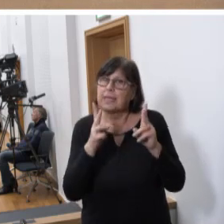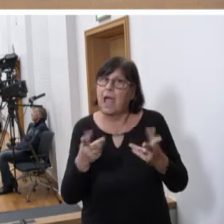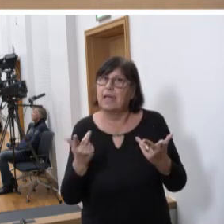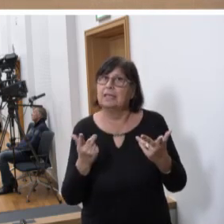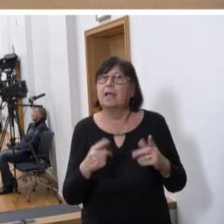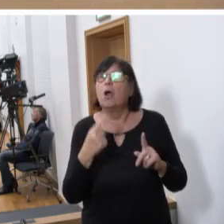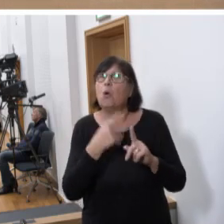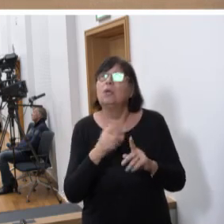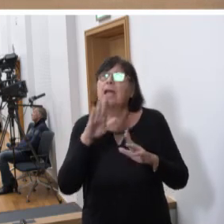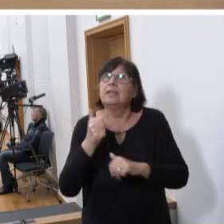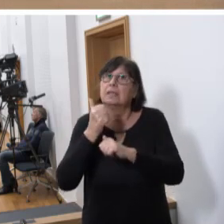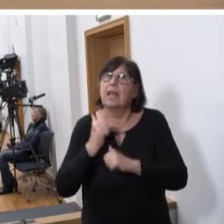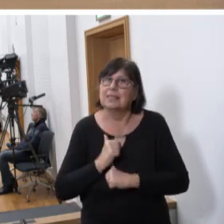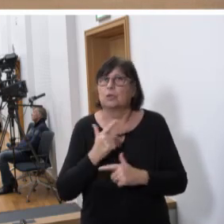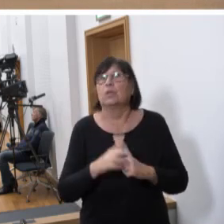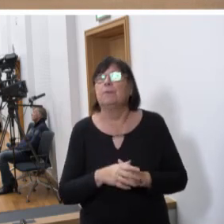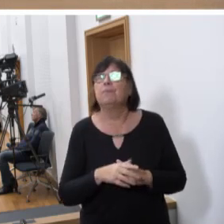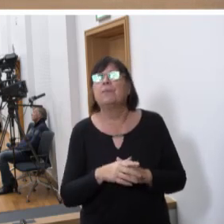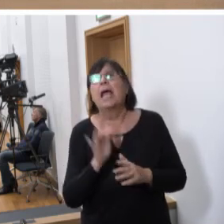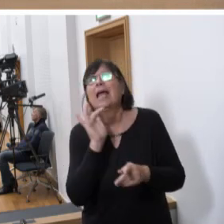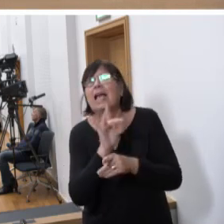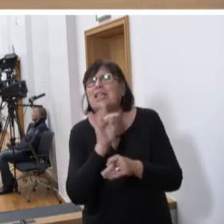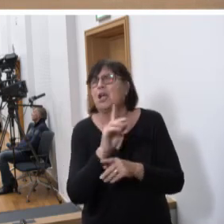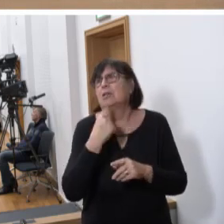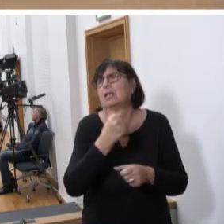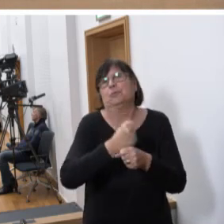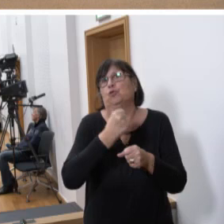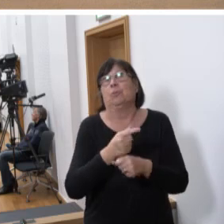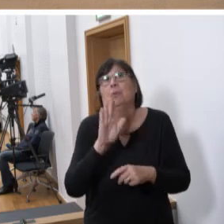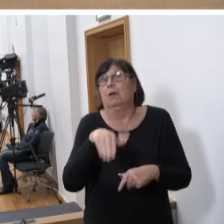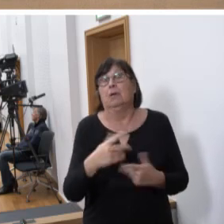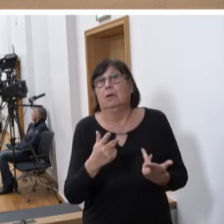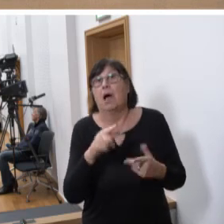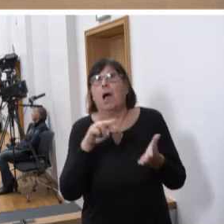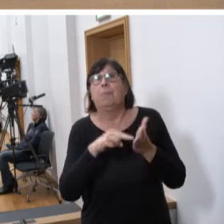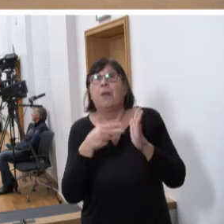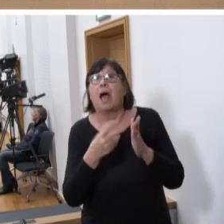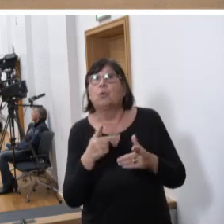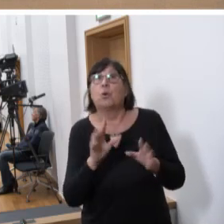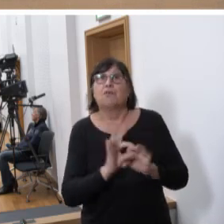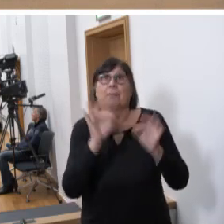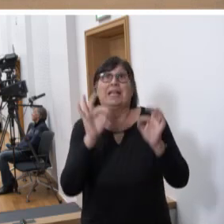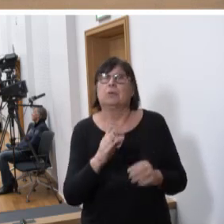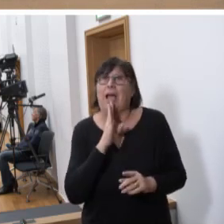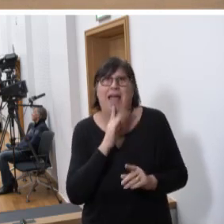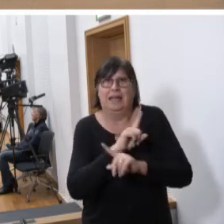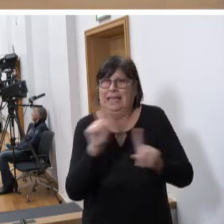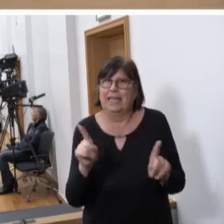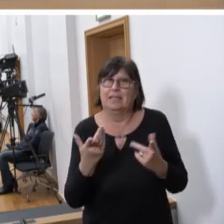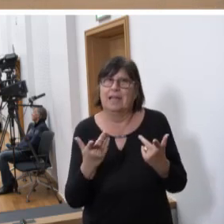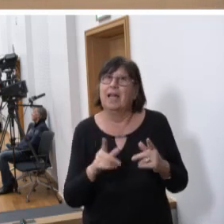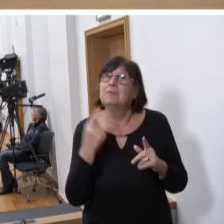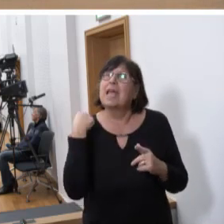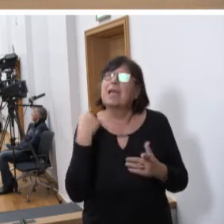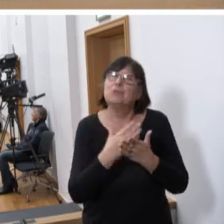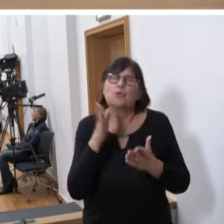Belastungen. Kritiker werden sicherlich jetzt behaupten, dass die geplanten Verbesserungen nicht ausreichend sind. Und das haben wir auch eben